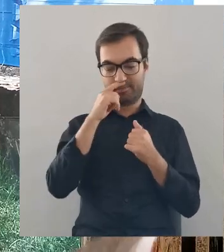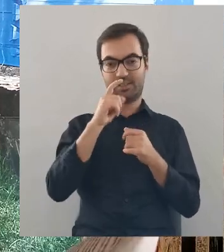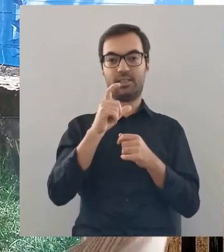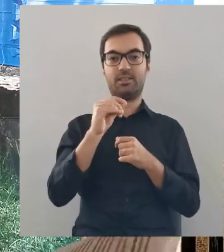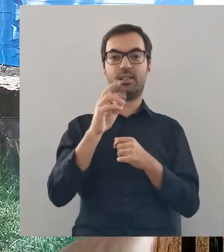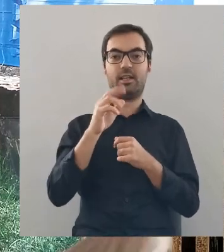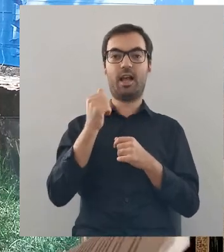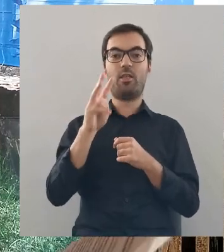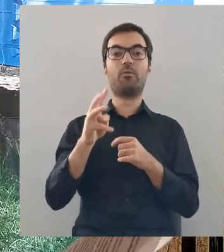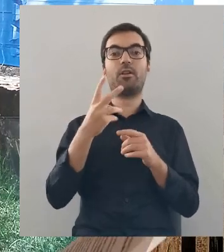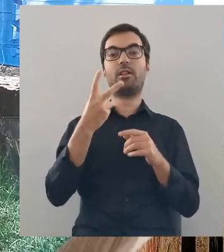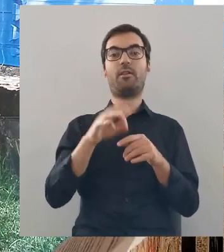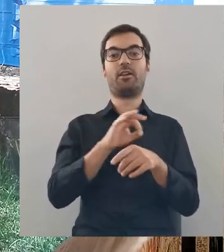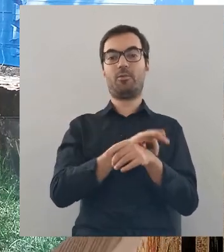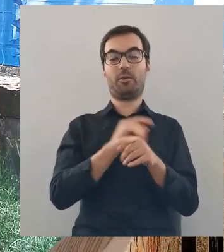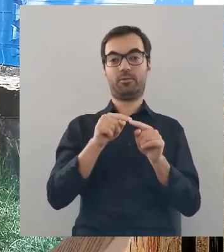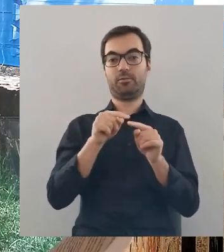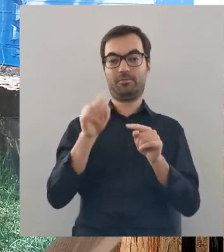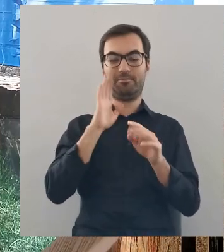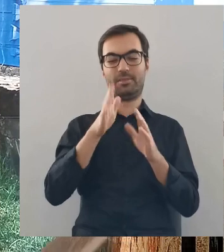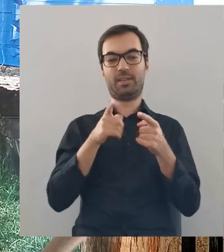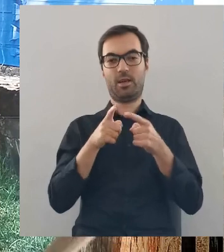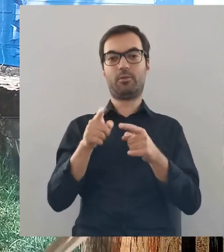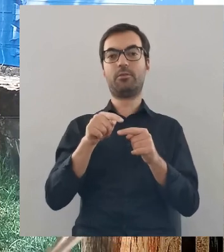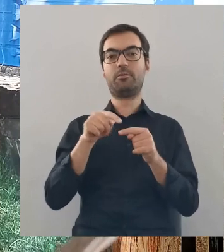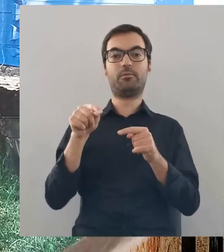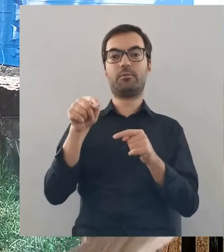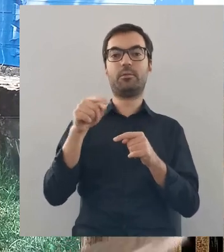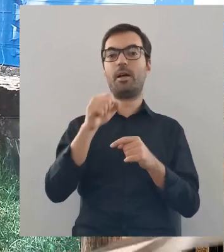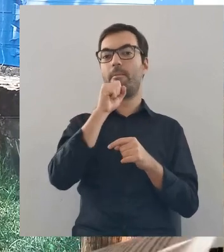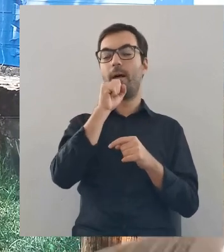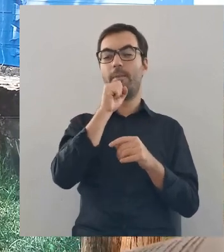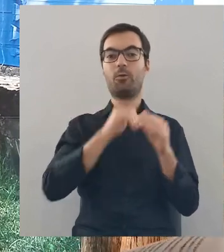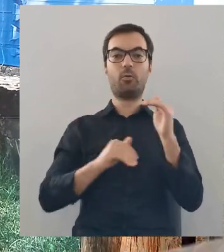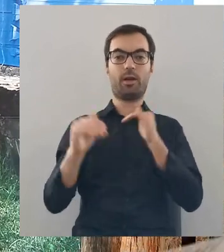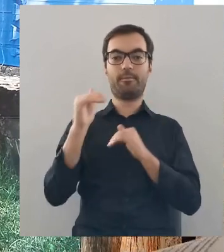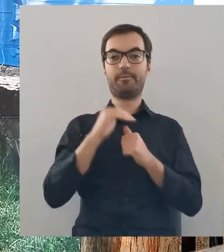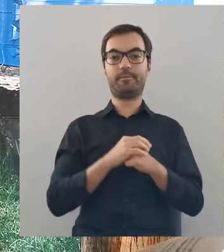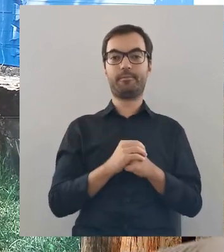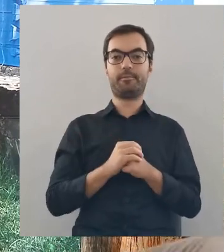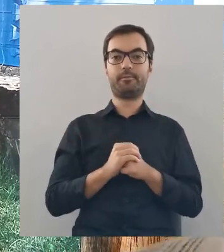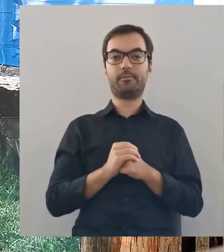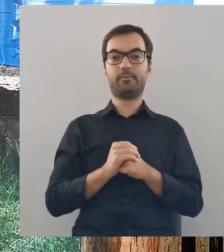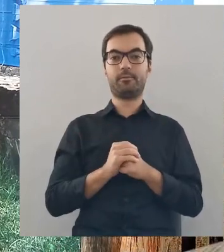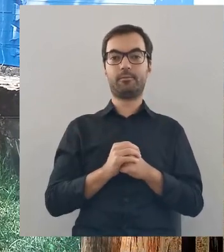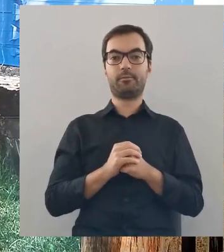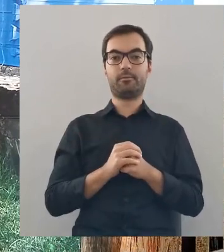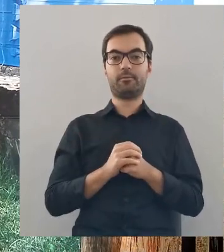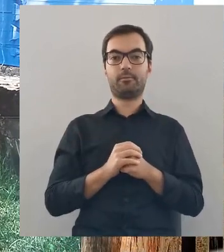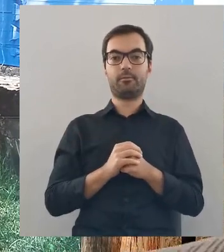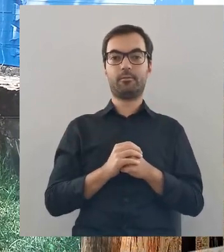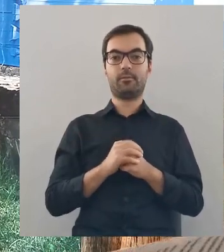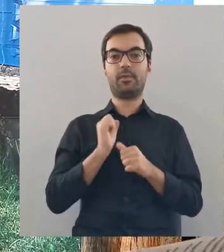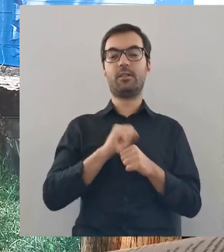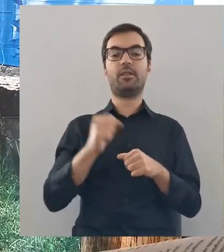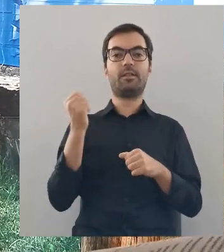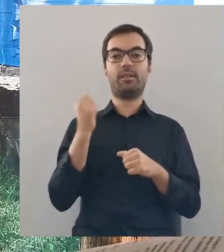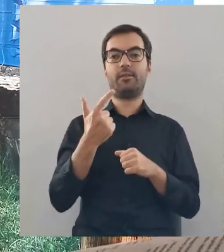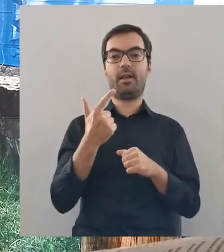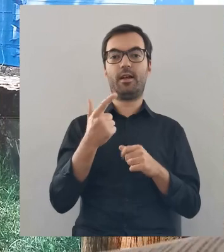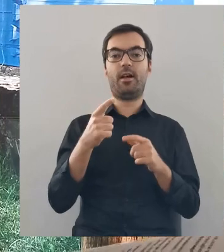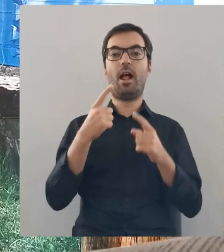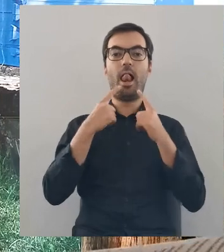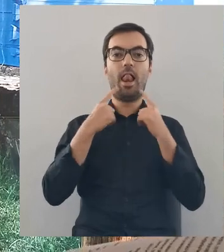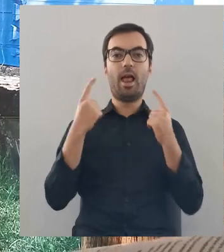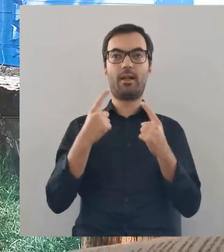Jeśli odejdzie się od Ceranowa dwa kilometry ciągle w tym samym kierunku, dojdzie się do Babiej Góry, z którą związane są